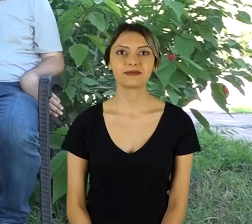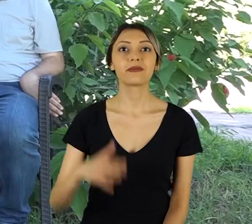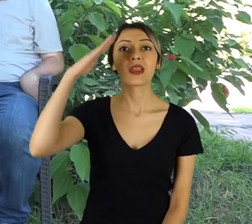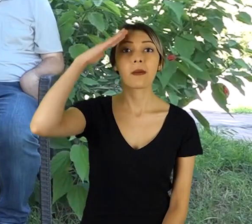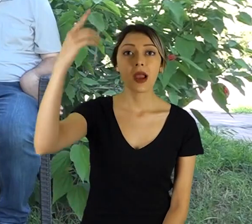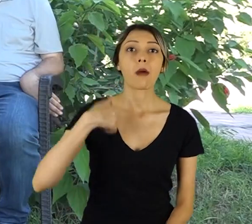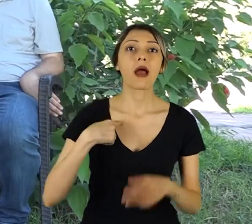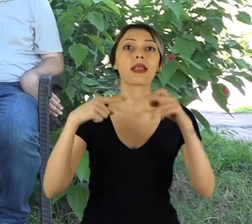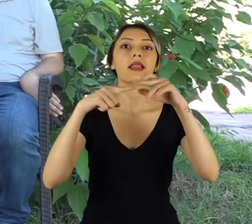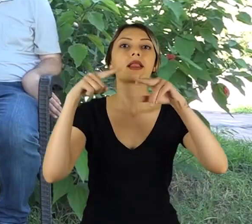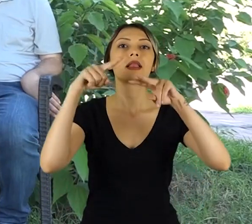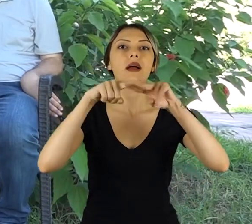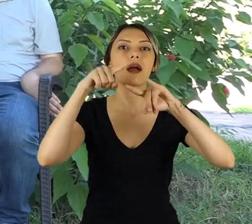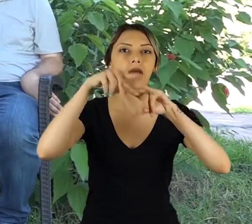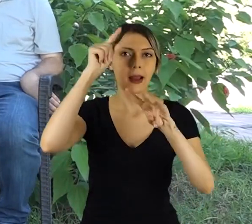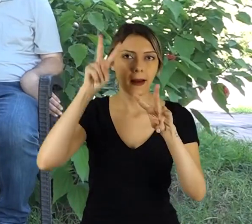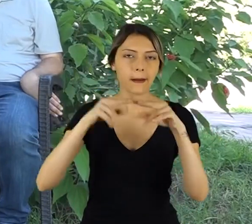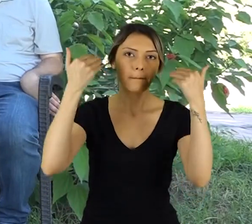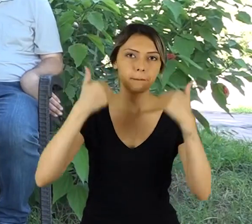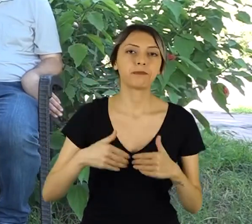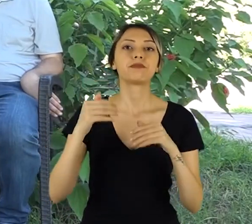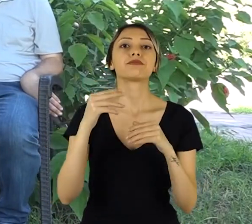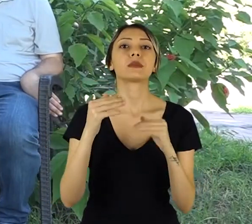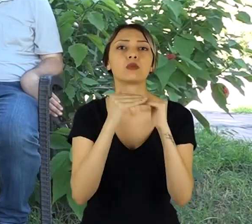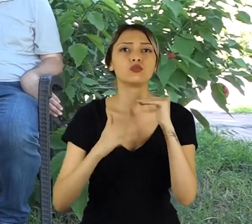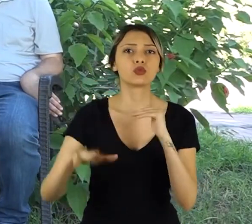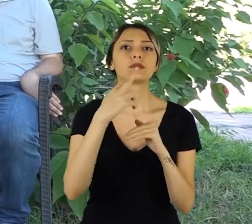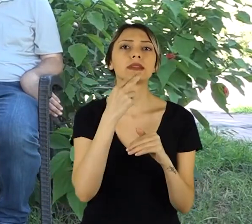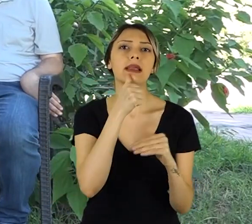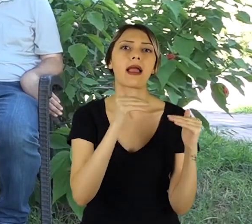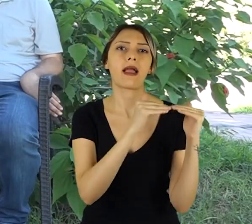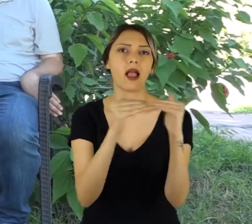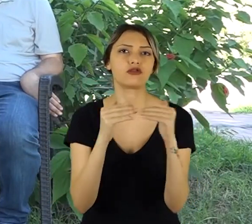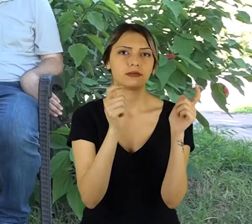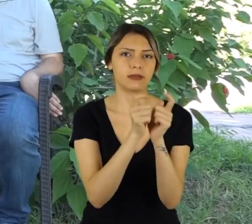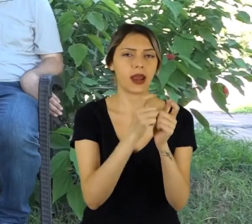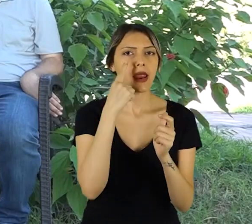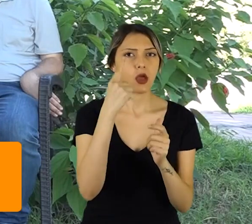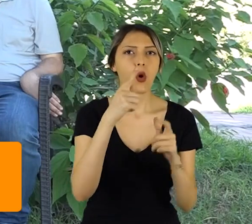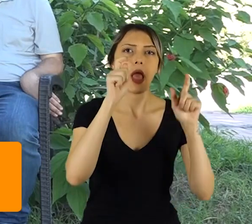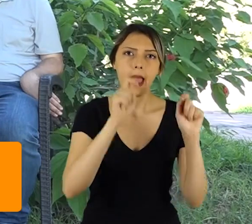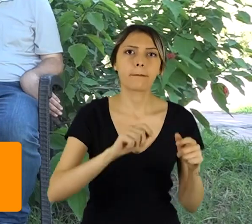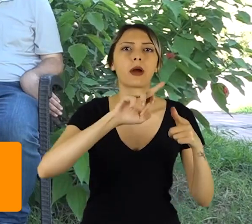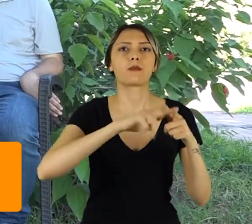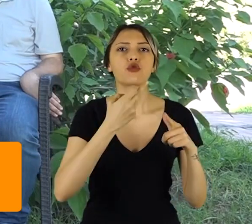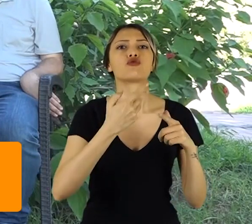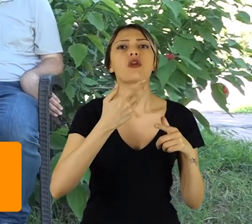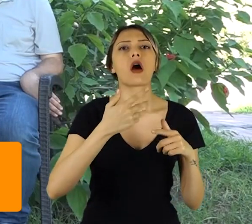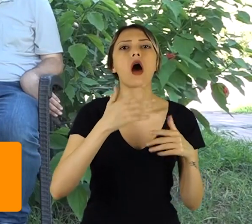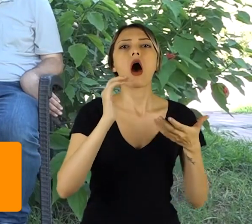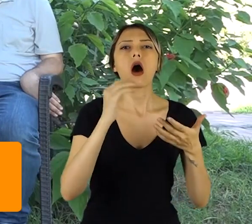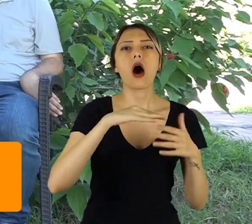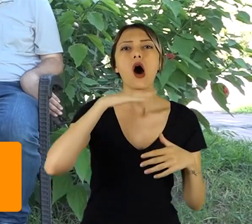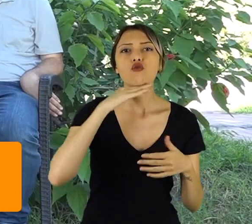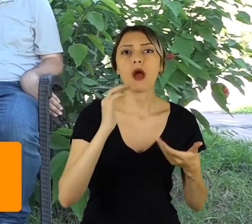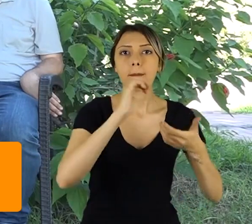Merhabalar, ben Rahim Ezgi. Toplumsal Cinsiyet Eşitliği Derneği tarafından yürütülen Avrupa Birliği Sivil Düşün